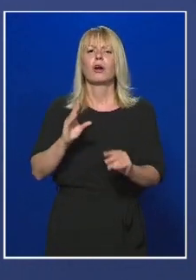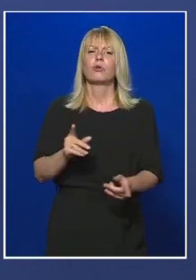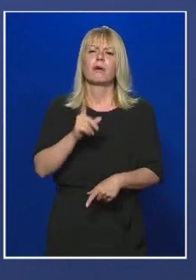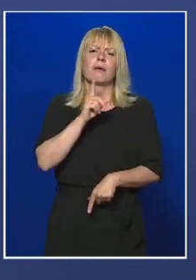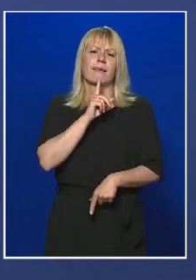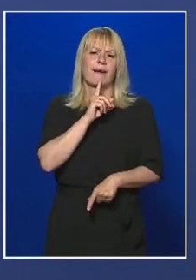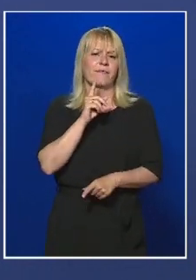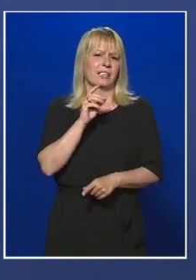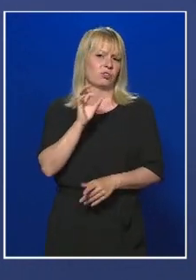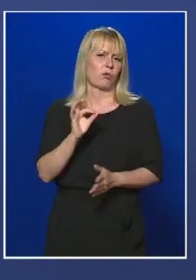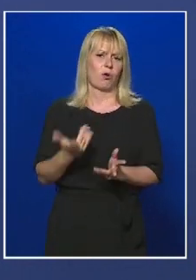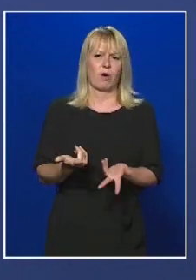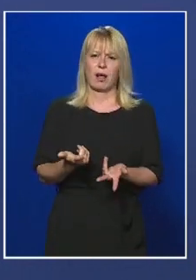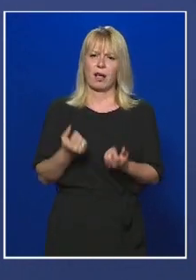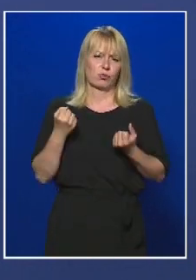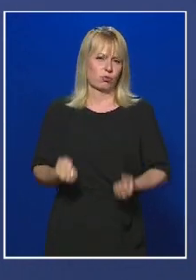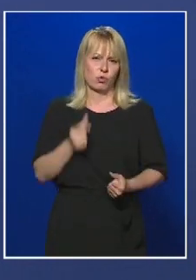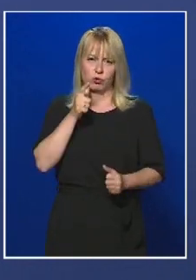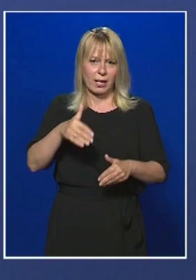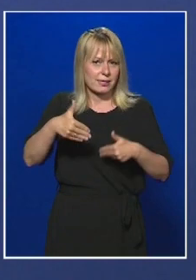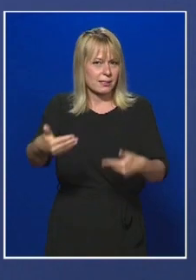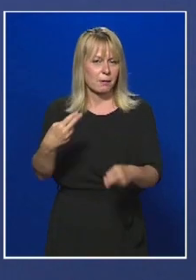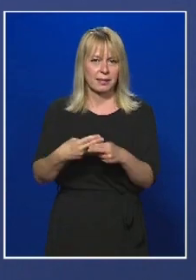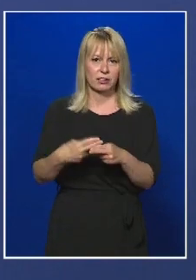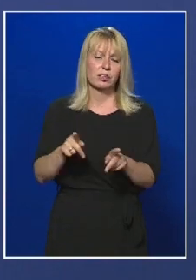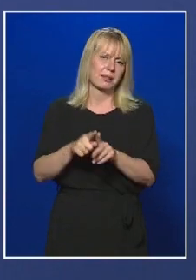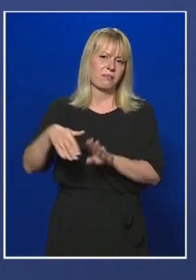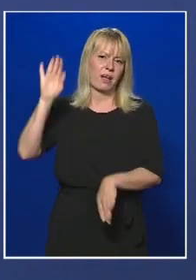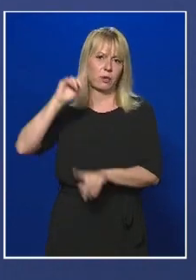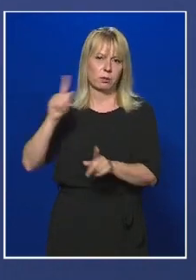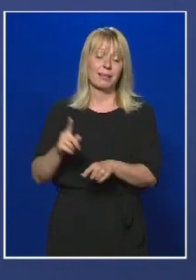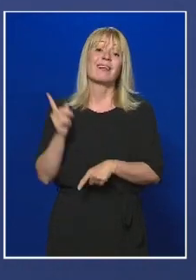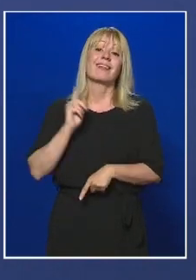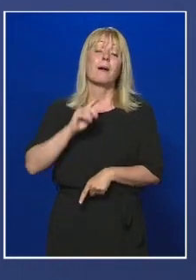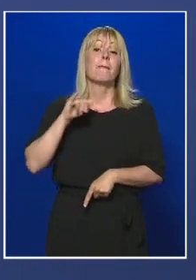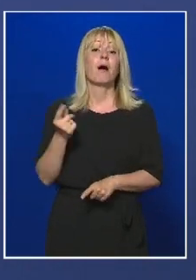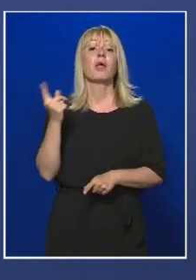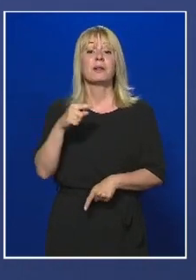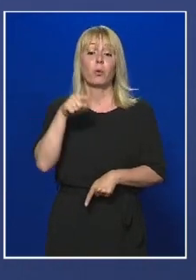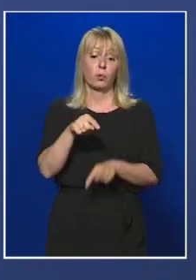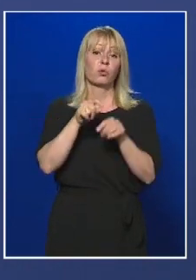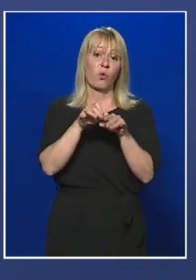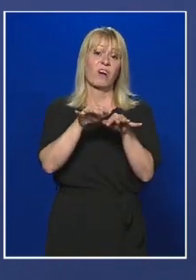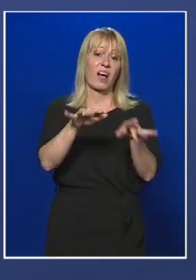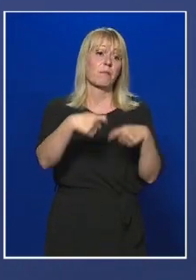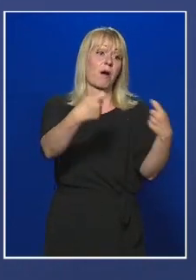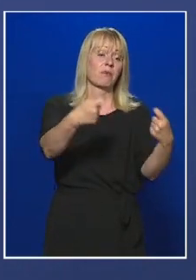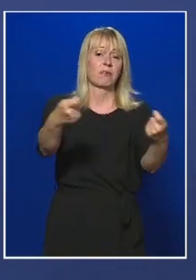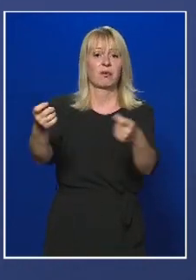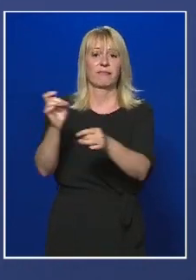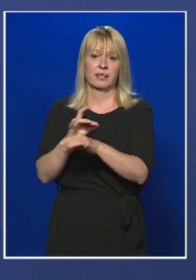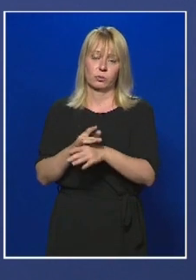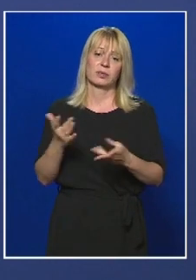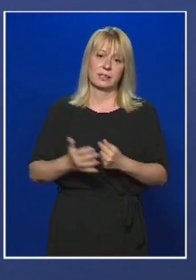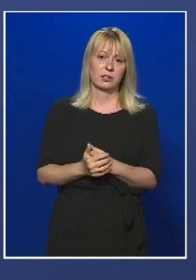kisebb arányban lesz náluk a betegség súlyos, mint a felnőtteknél, és a baj az, hogy ők is terjeszthetik tovább a fertőzést. Úgy